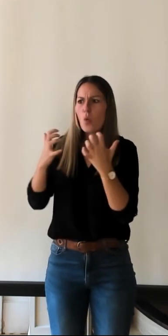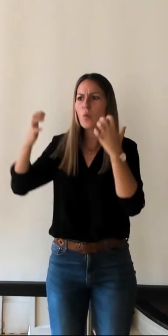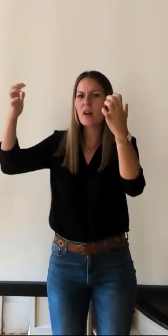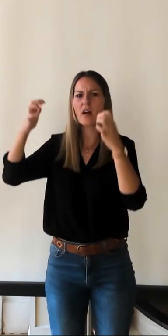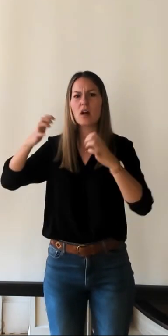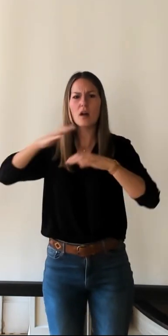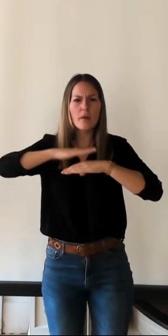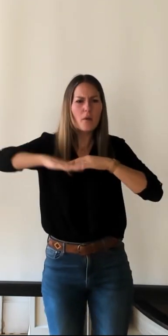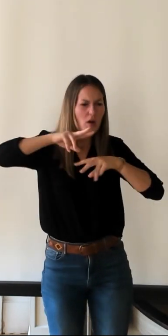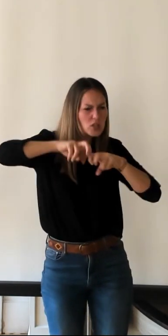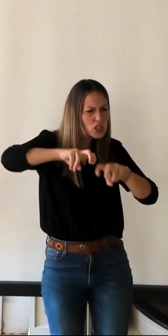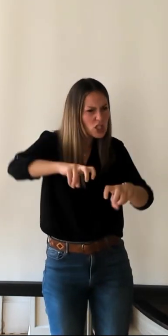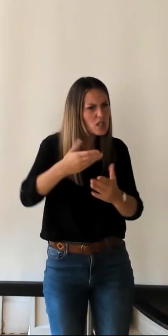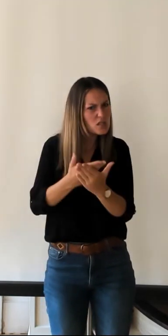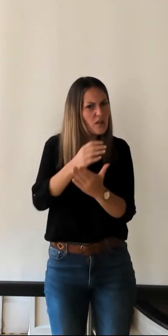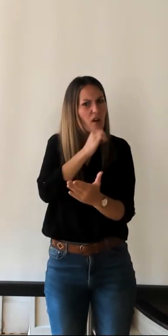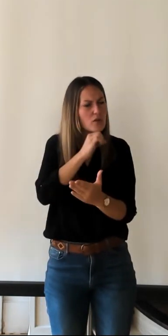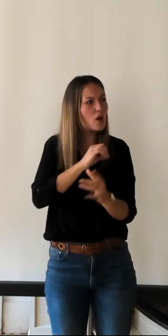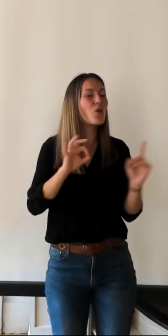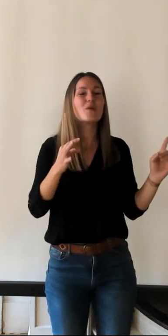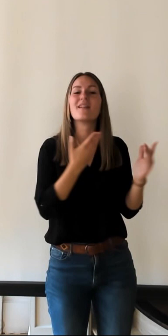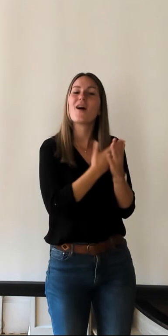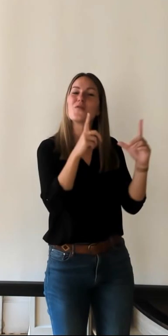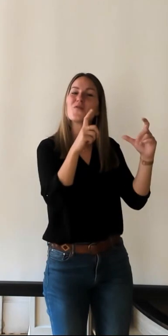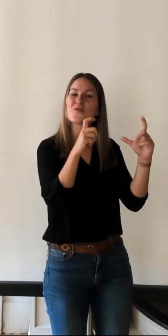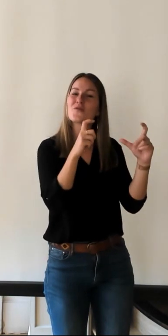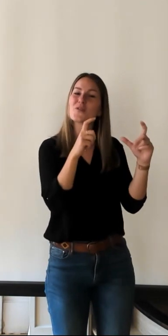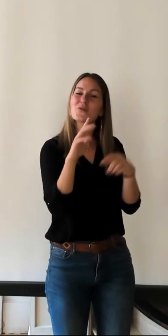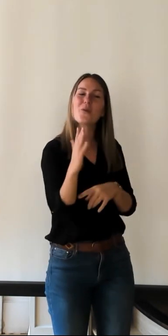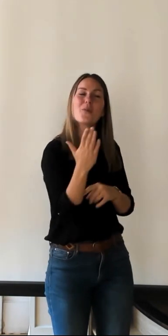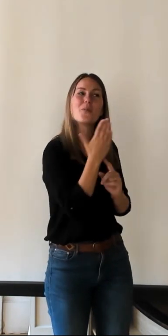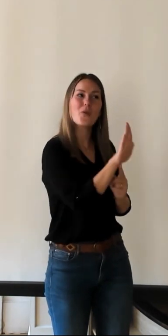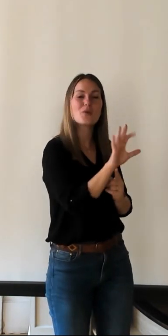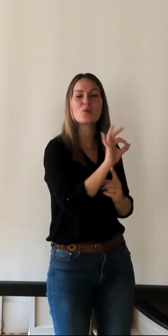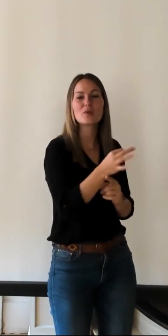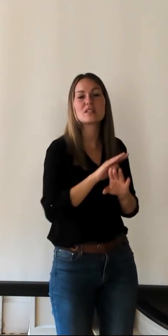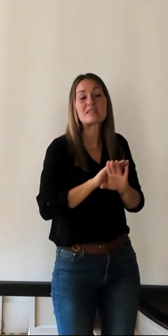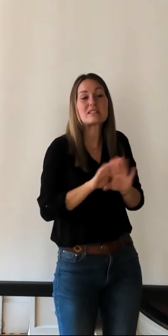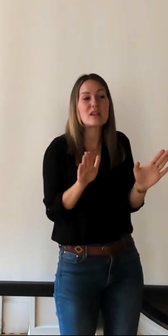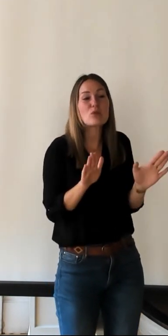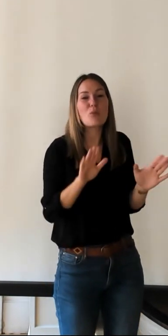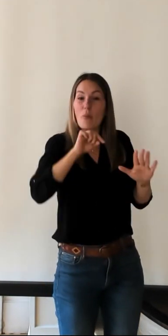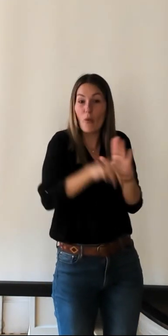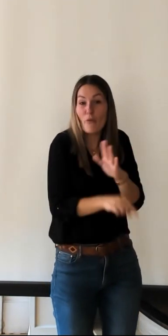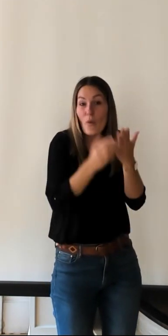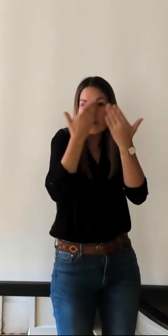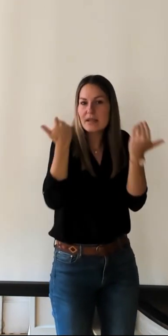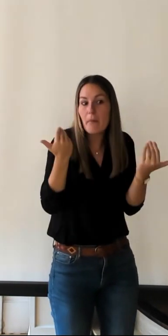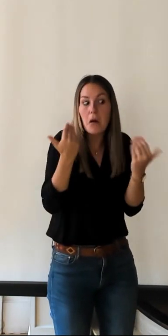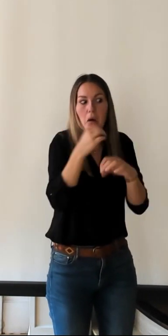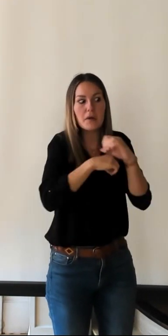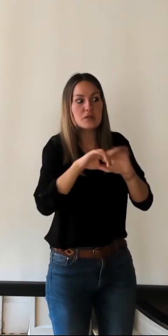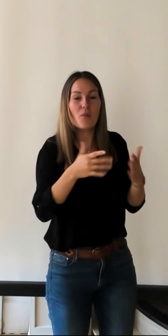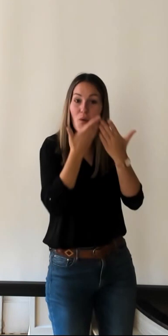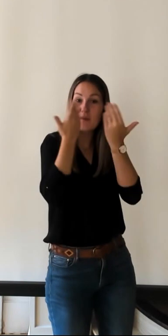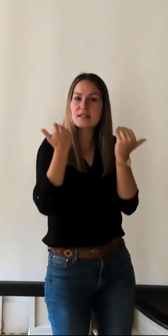peu ancien mais oui mais là on a juste une photo et le carton d'invitation donc on ne peut pas trop savoir mais c'était enfin je dirais